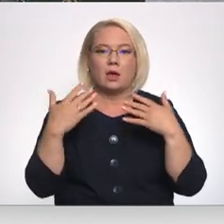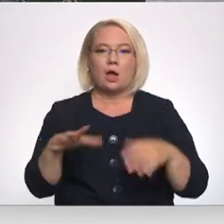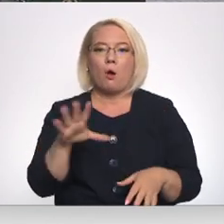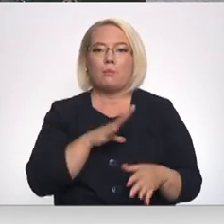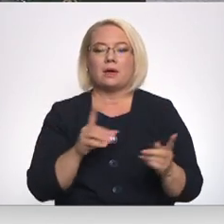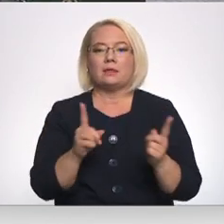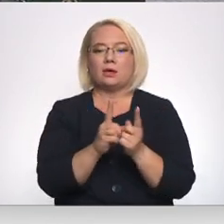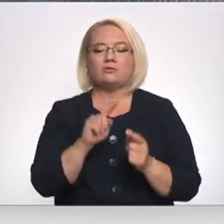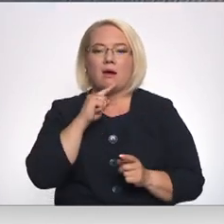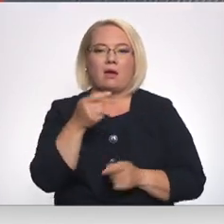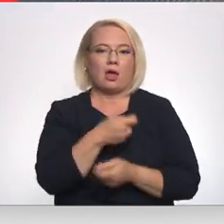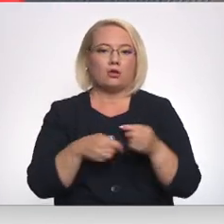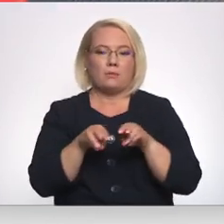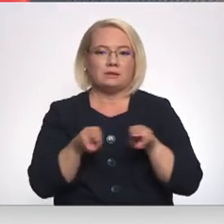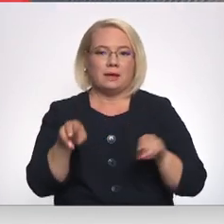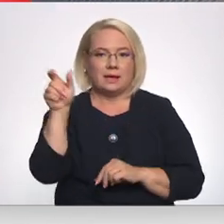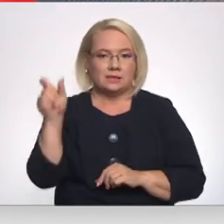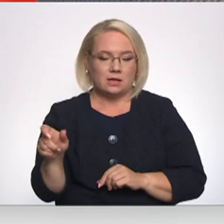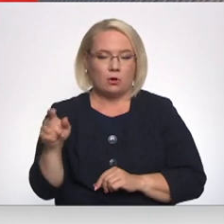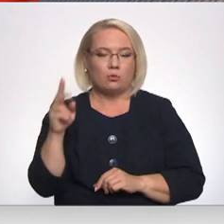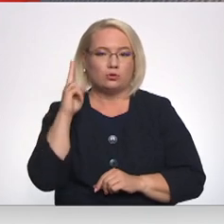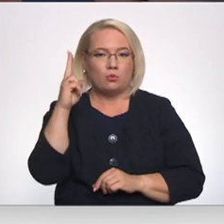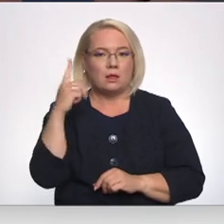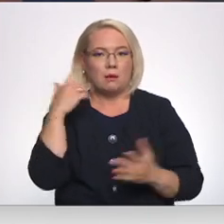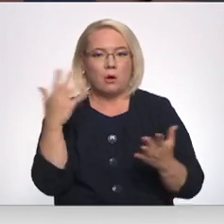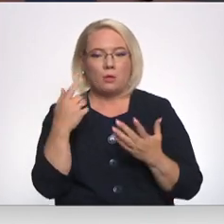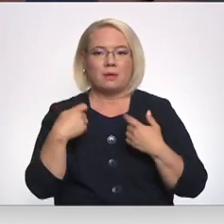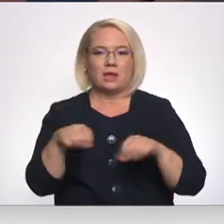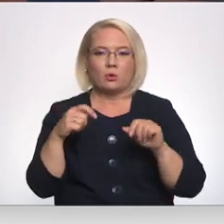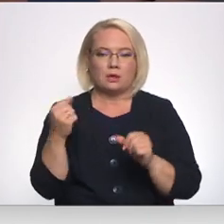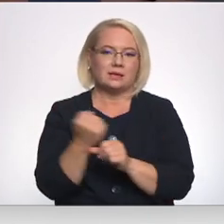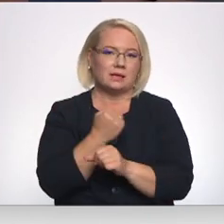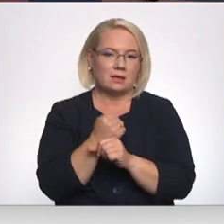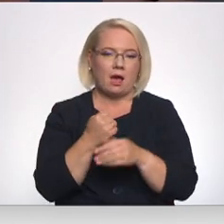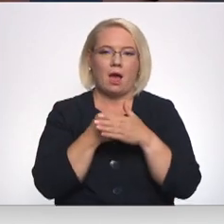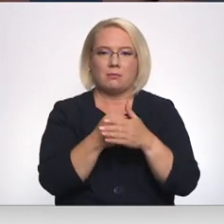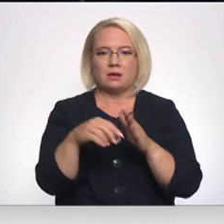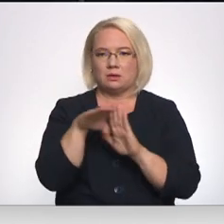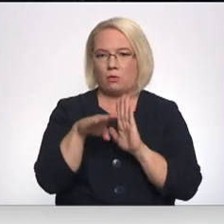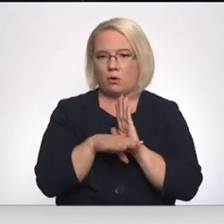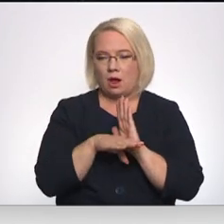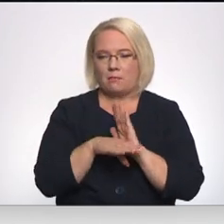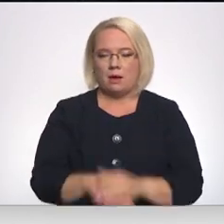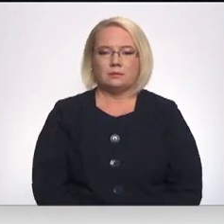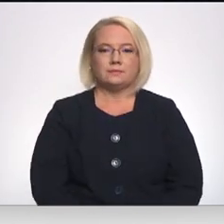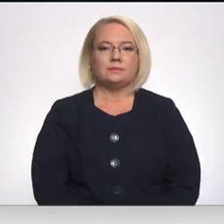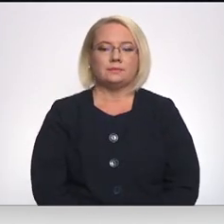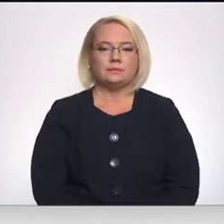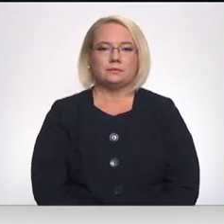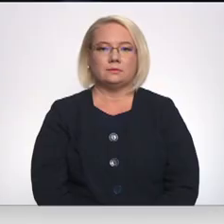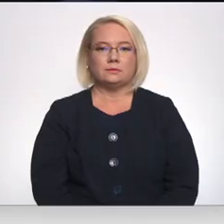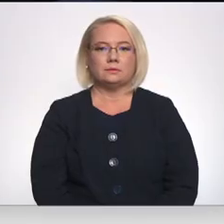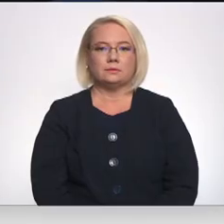tikšanās ar ekonomikas ministri un tika solīdz padomāt arī par tirgotājiem izstrādātajā atbalsta programmā. Dianā Bultiņa, Mikus